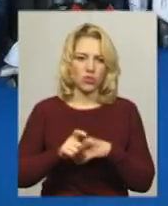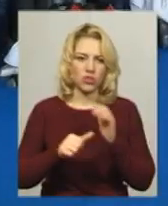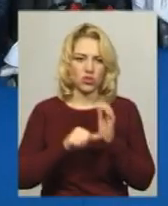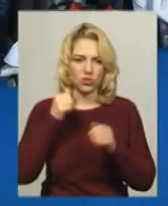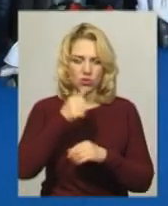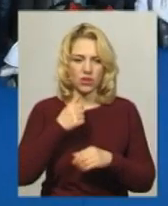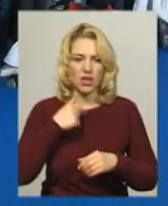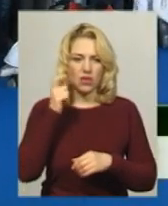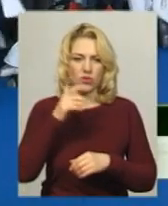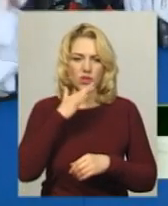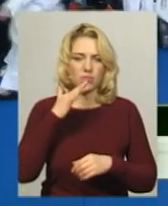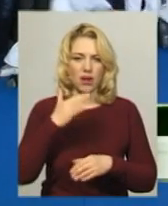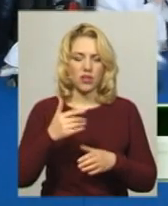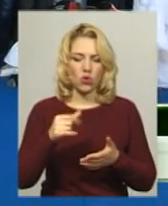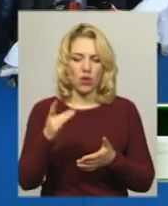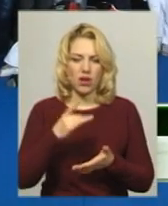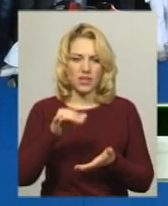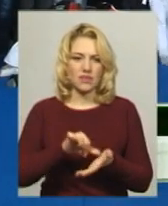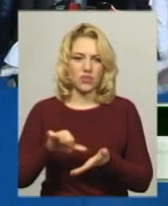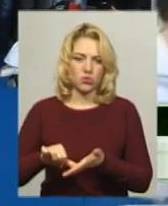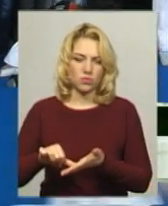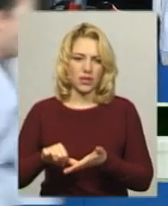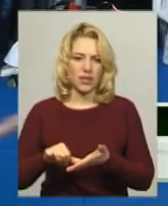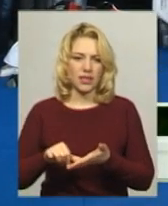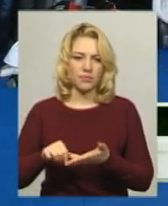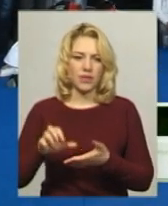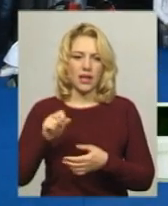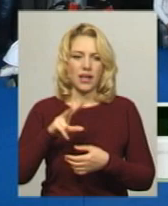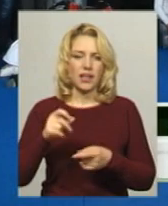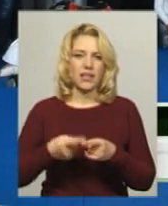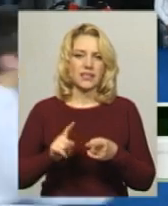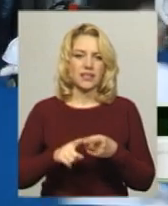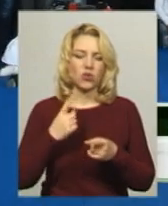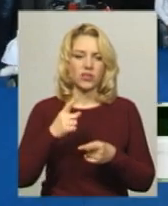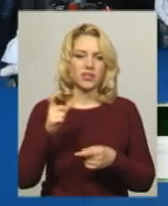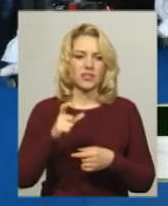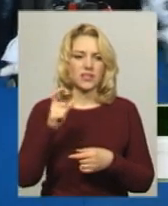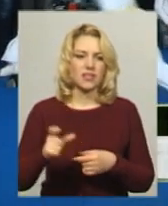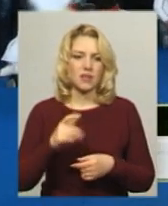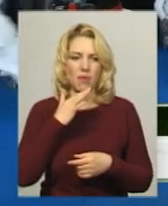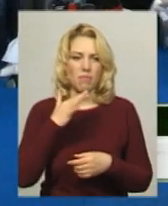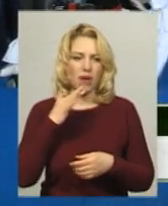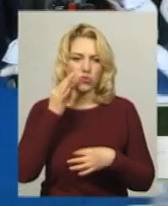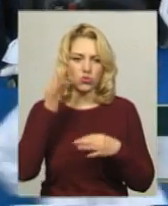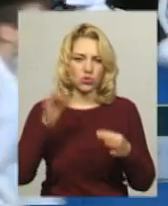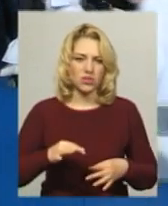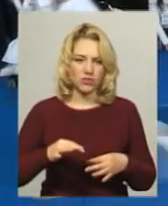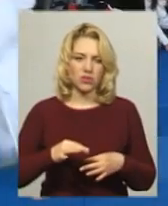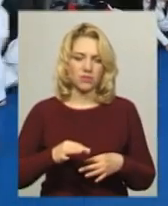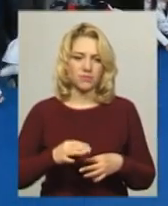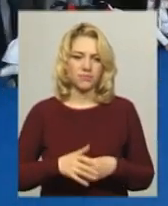На Україні я вже багато рази вступала, але це одні з багато досвіду з них.